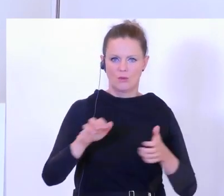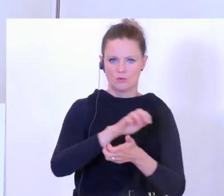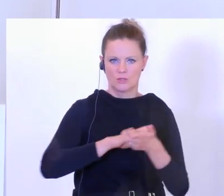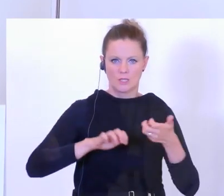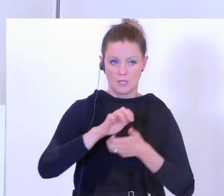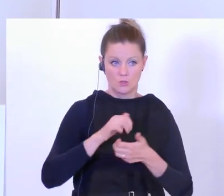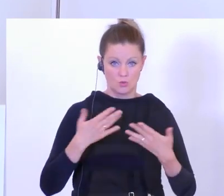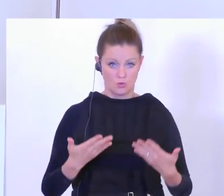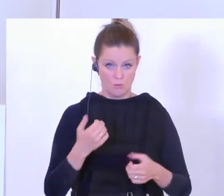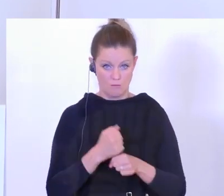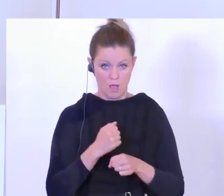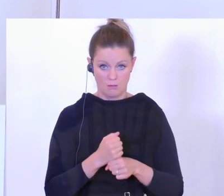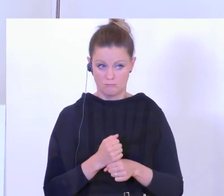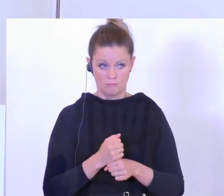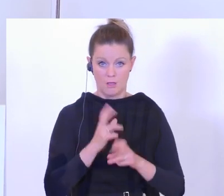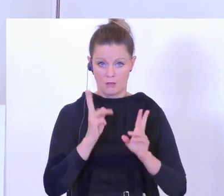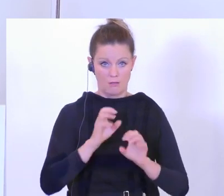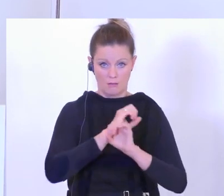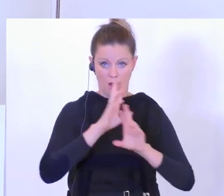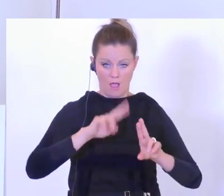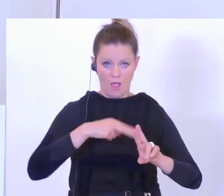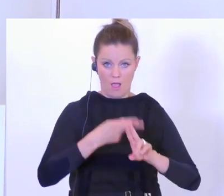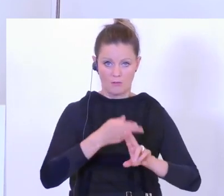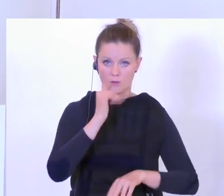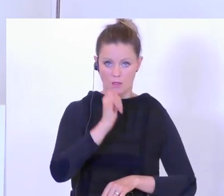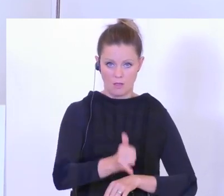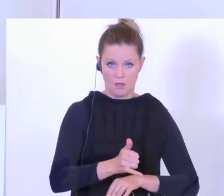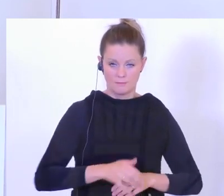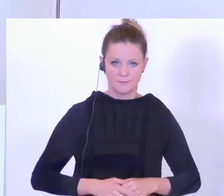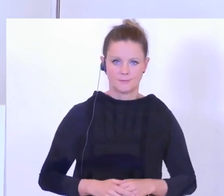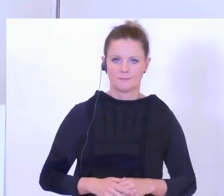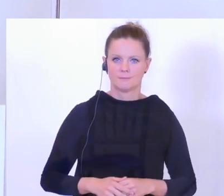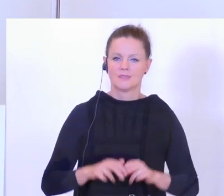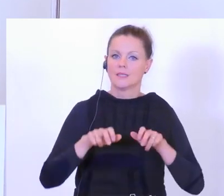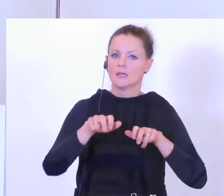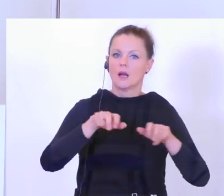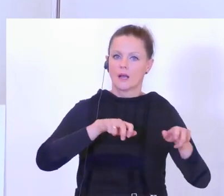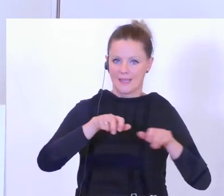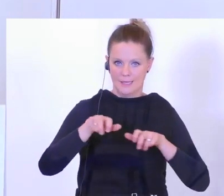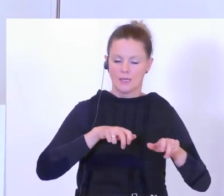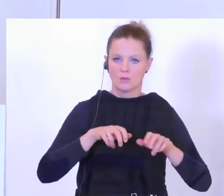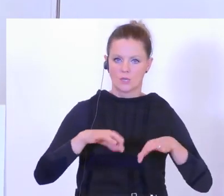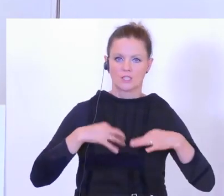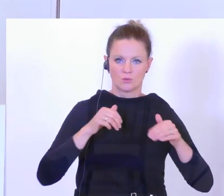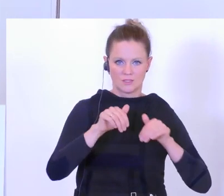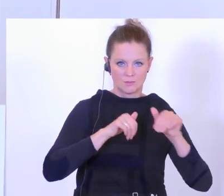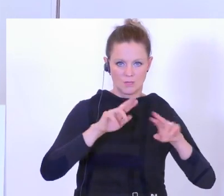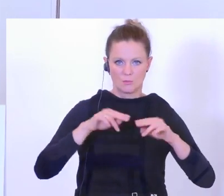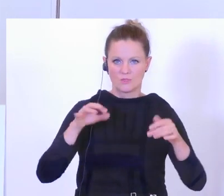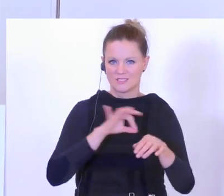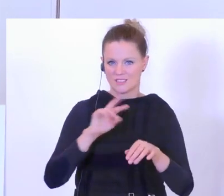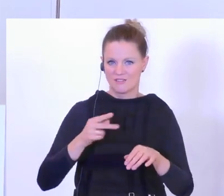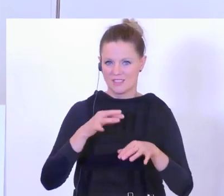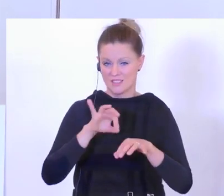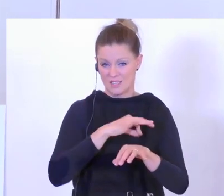das auch tun. Und das kann ich mit einem klaren Ja beantworten. Also die Regierung, der Gesundheitsminister, der Bundeskanzler, der